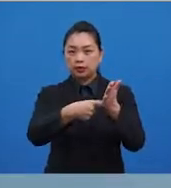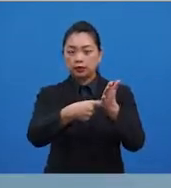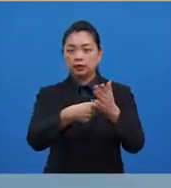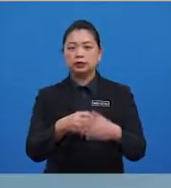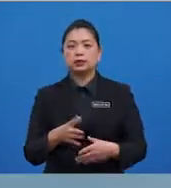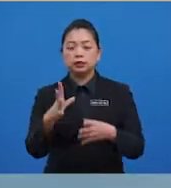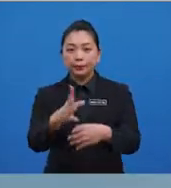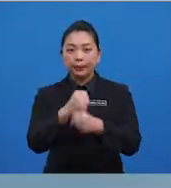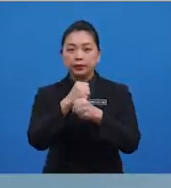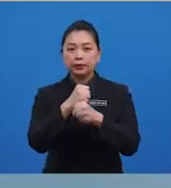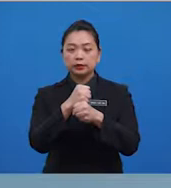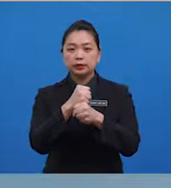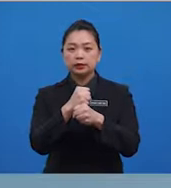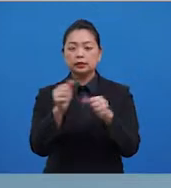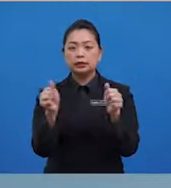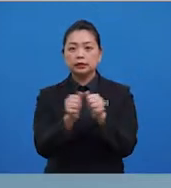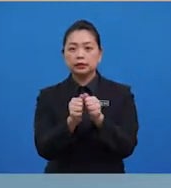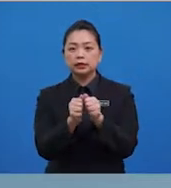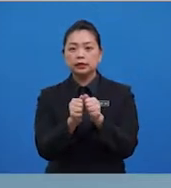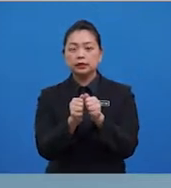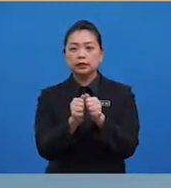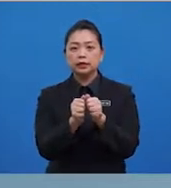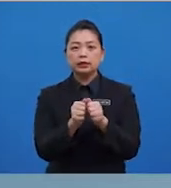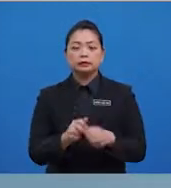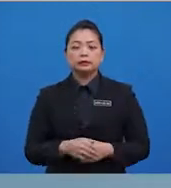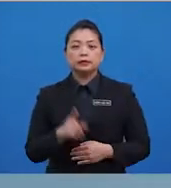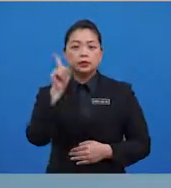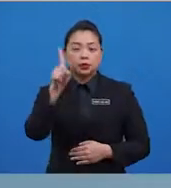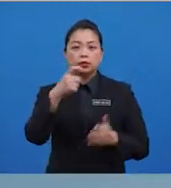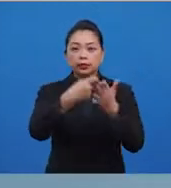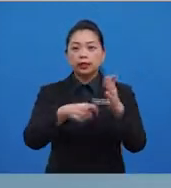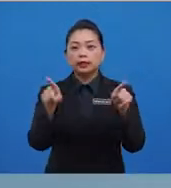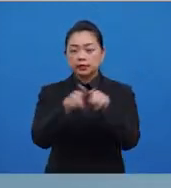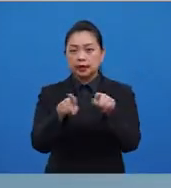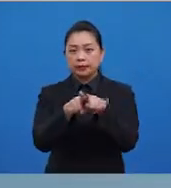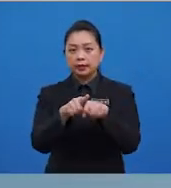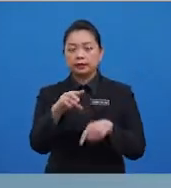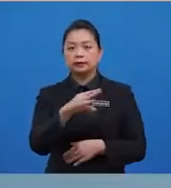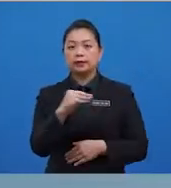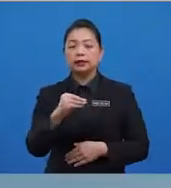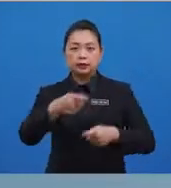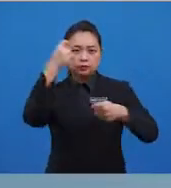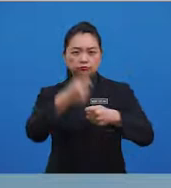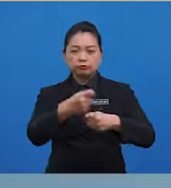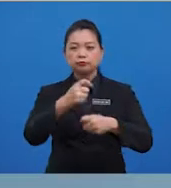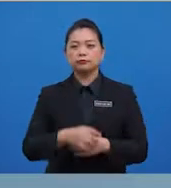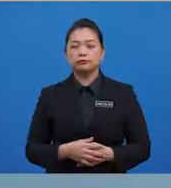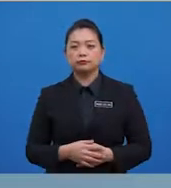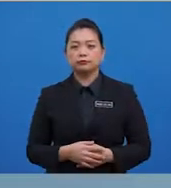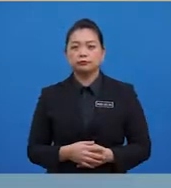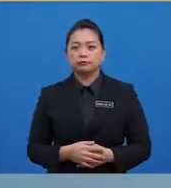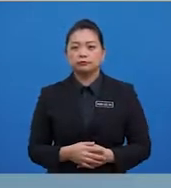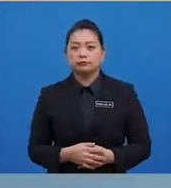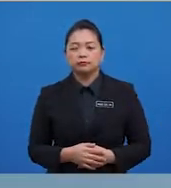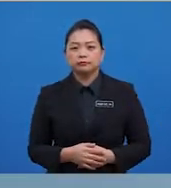cerapan yang perbagai kepada satu nilai yang sama dan konsisten. Secara